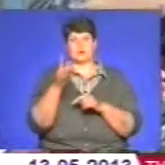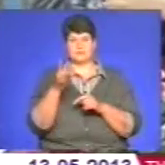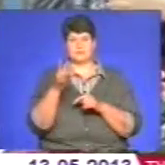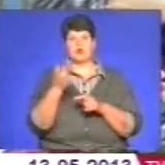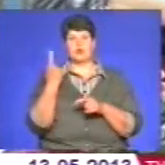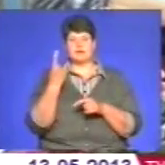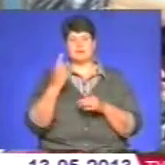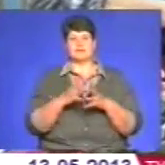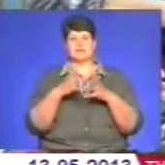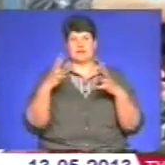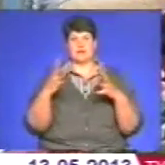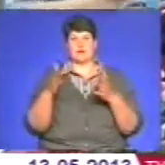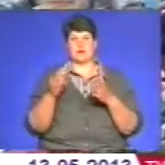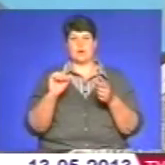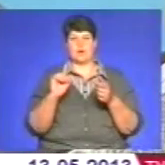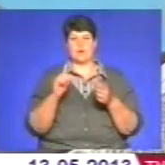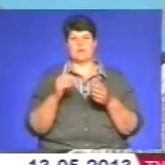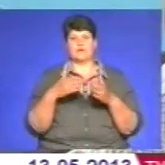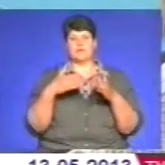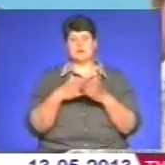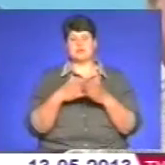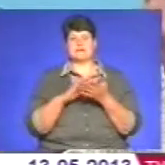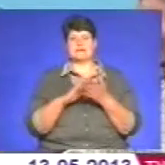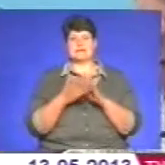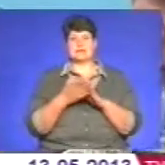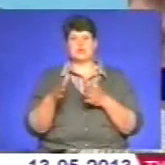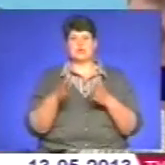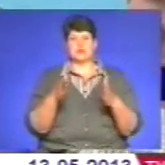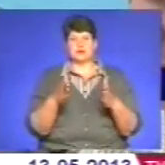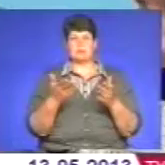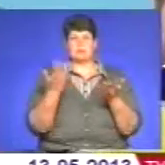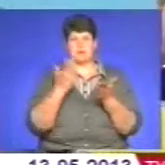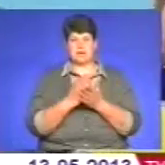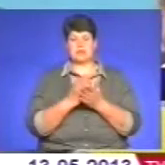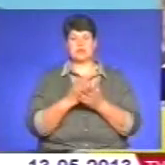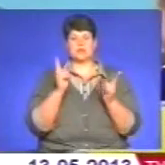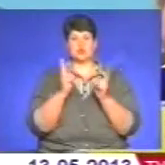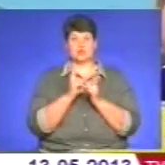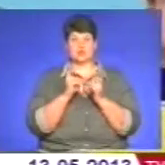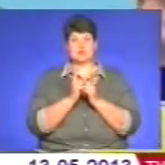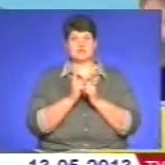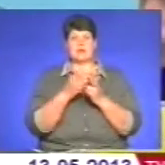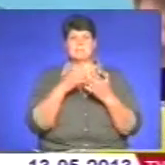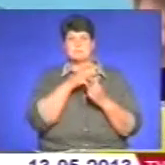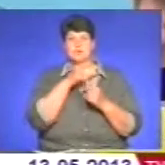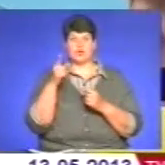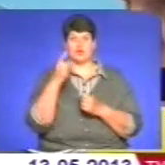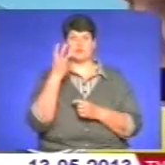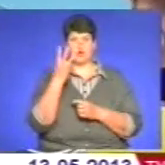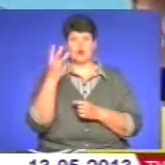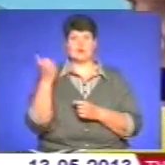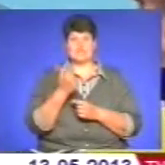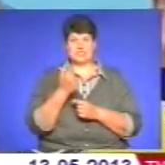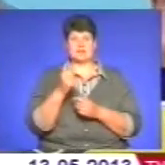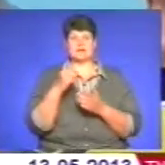з найбільших обмежень – стан доріг. Буквально ми сьогодні мали з міським головою зустріч. Вже протягом трьох тижнів казначейство не